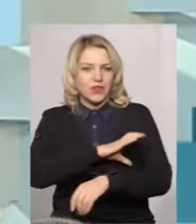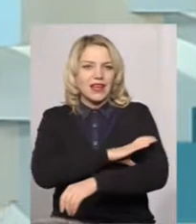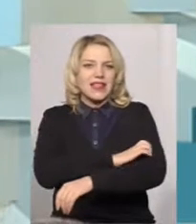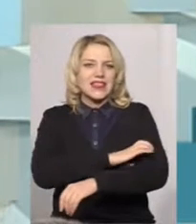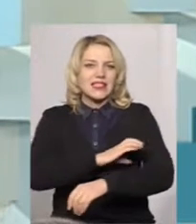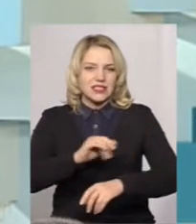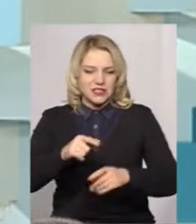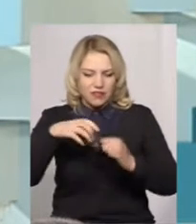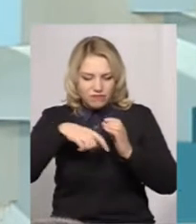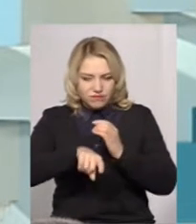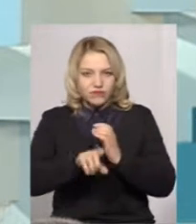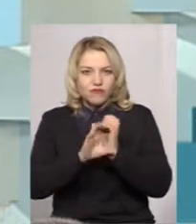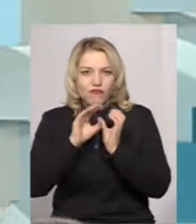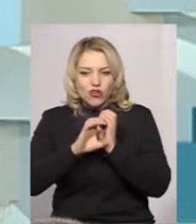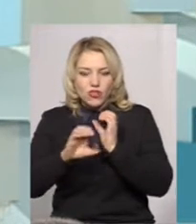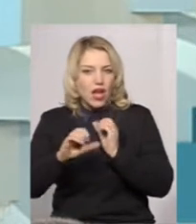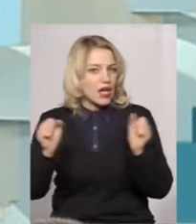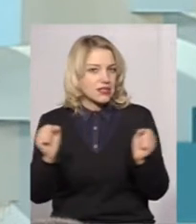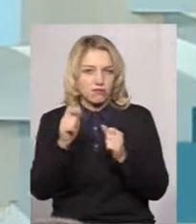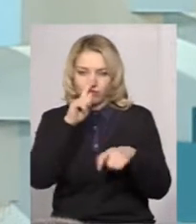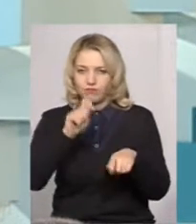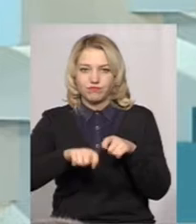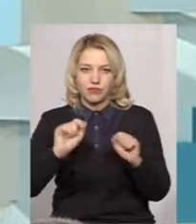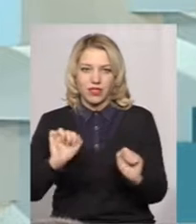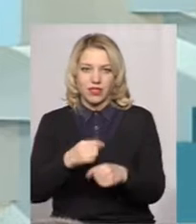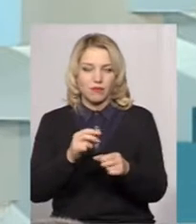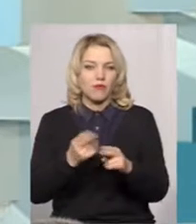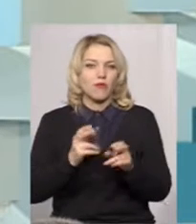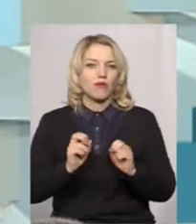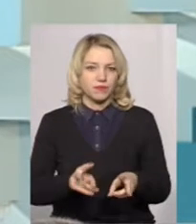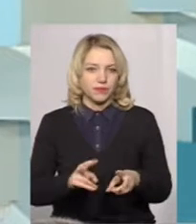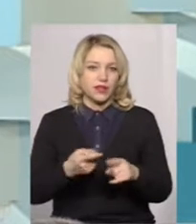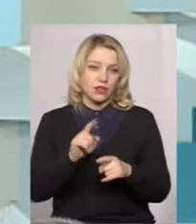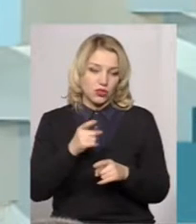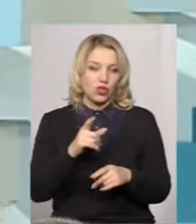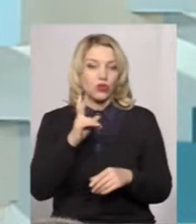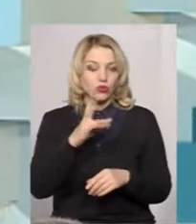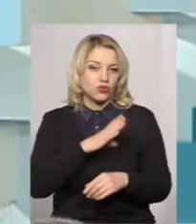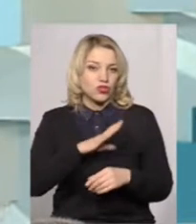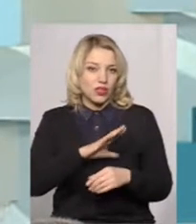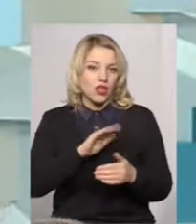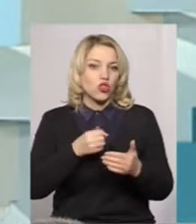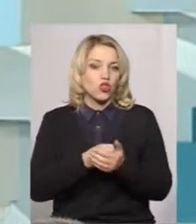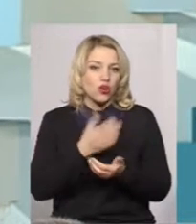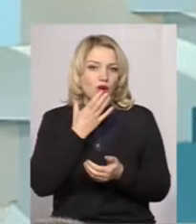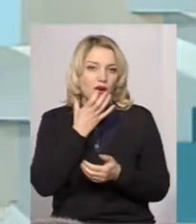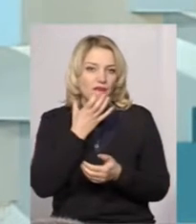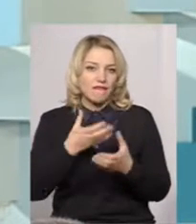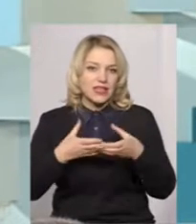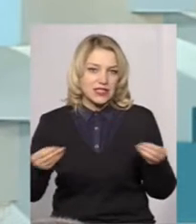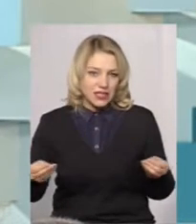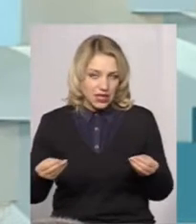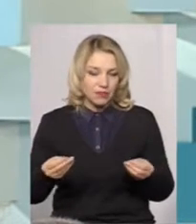ефективно почало працювати, а зимою в мороз певною мірою небезпечний, тому десь хтось чекає весни. А по